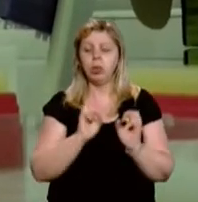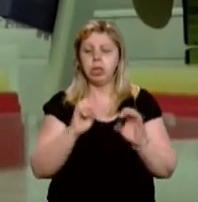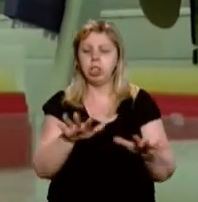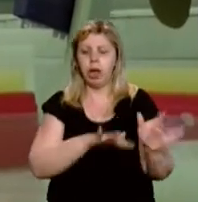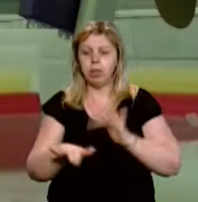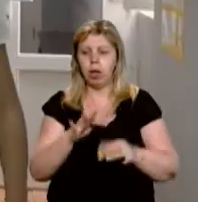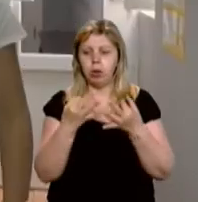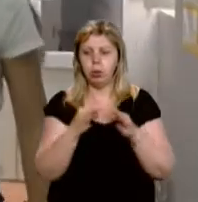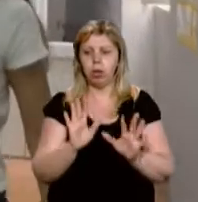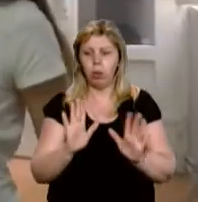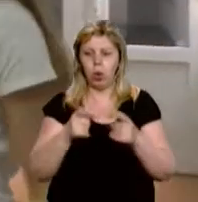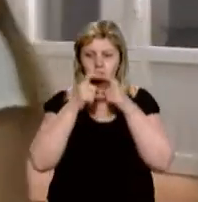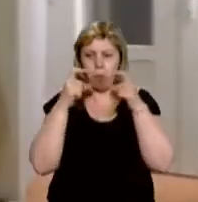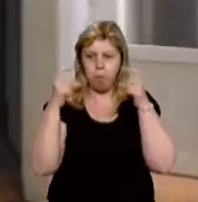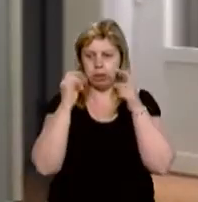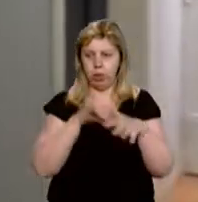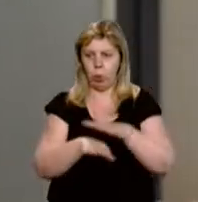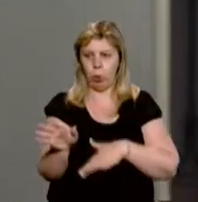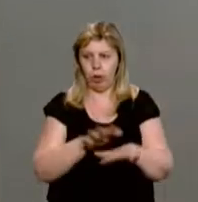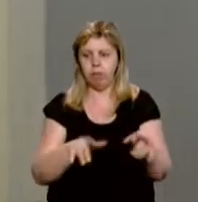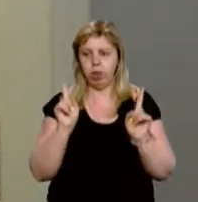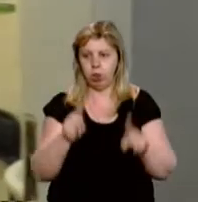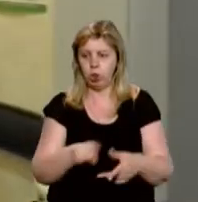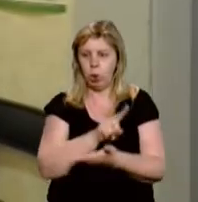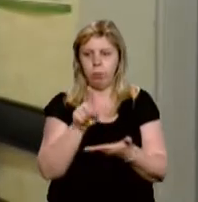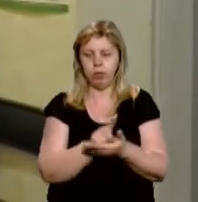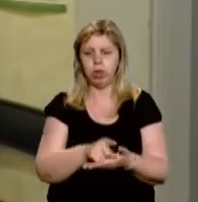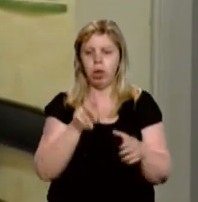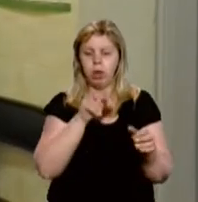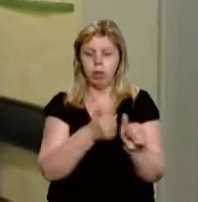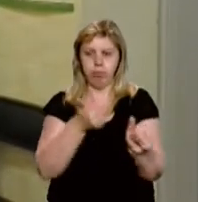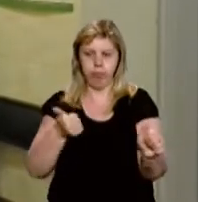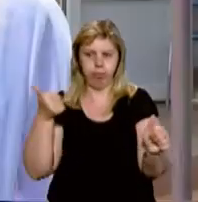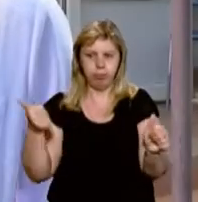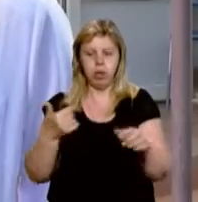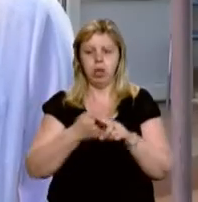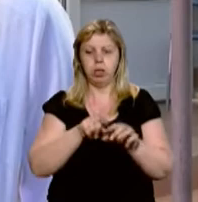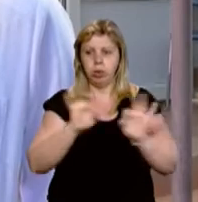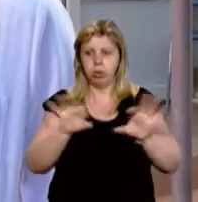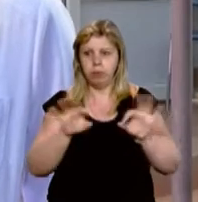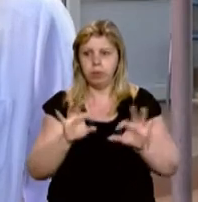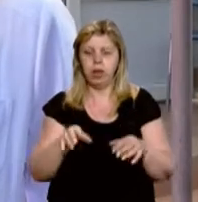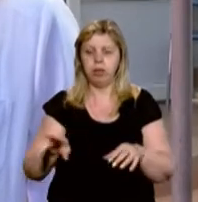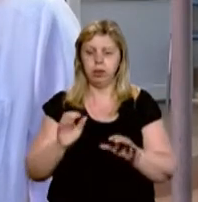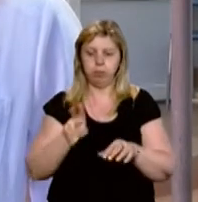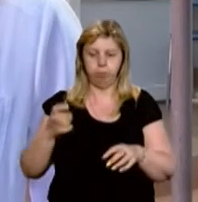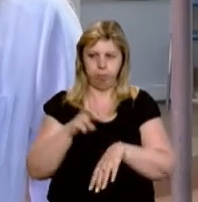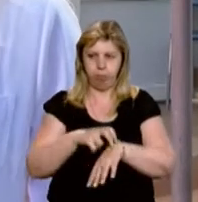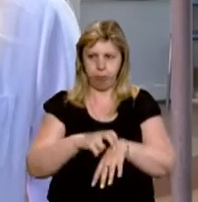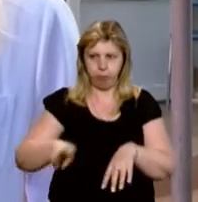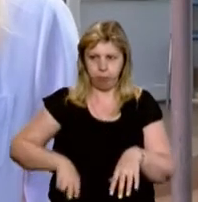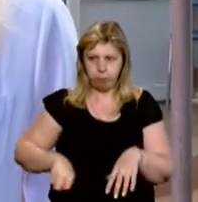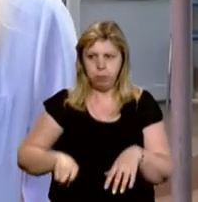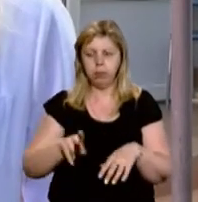аналізів людей допускають лише в масках та рукавицях. Також обов'язкове дотримання дистанції. Про це розповідає заступниця директора з медичної